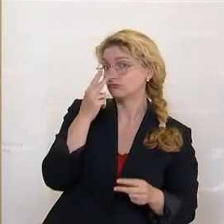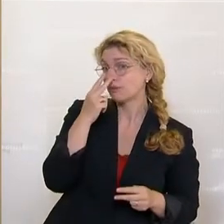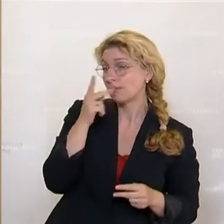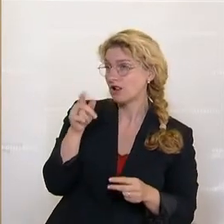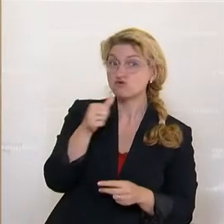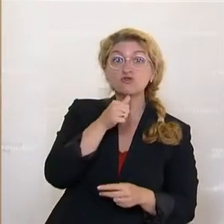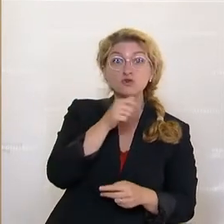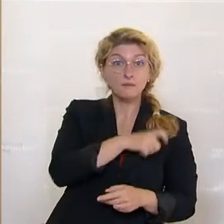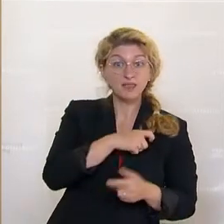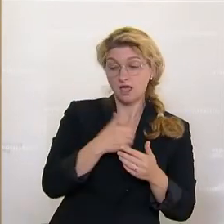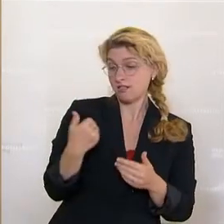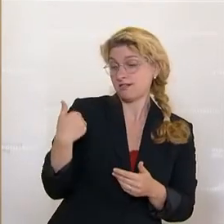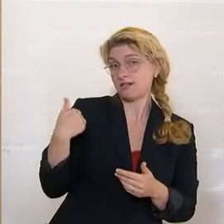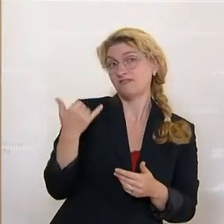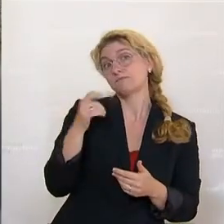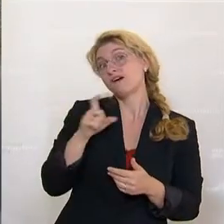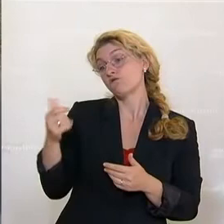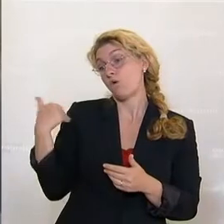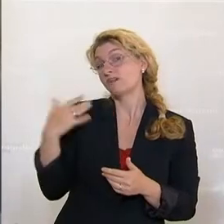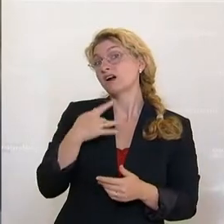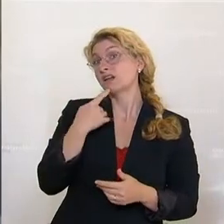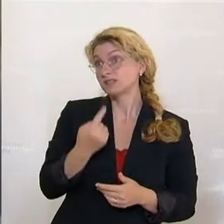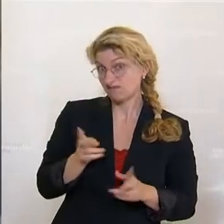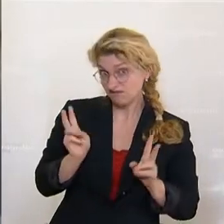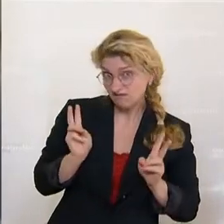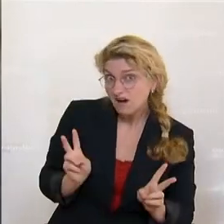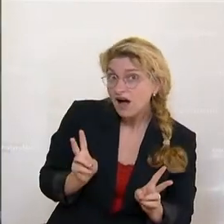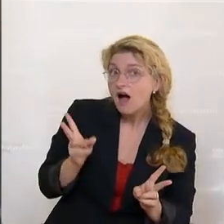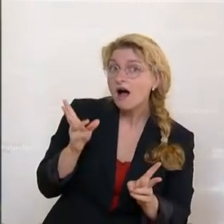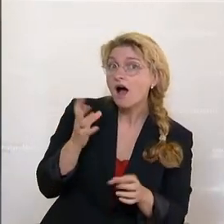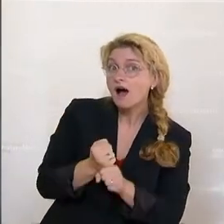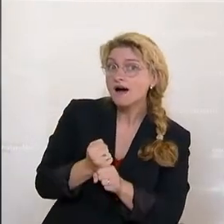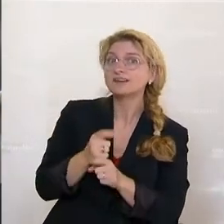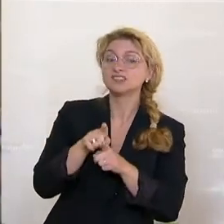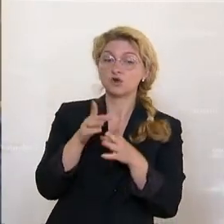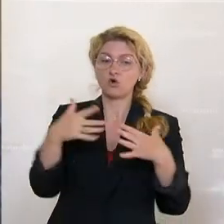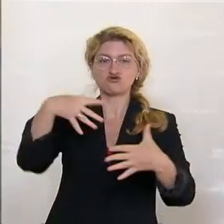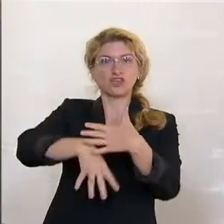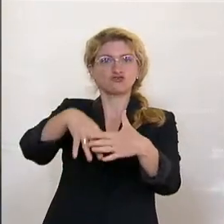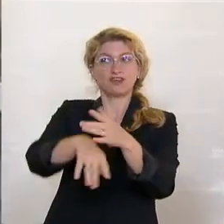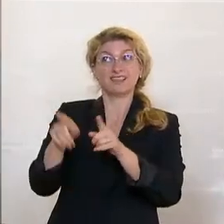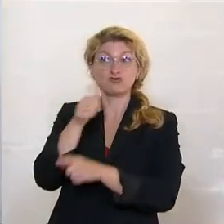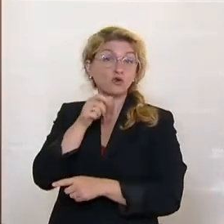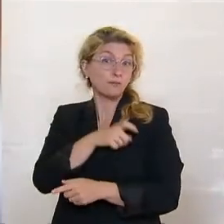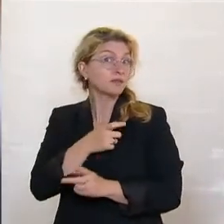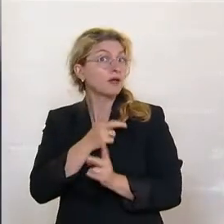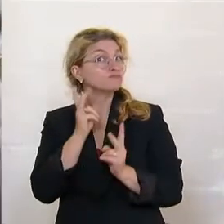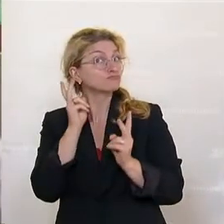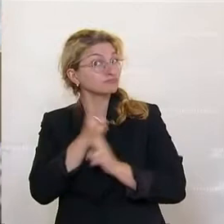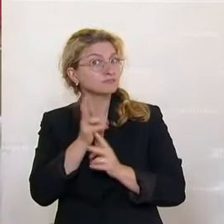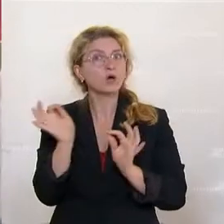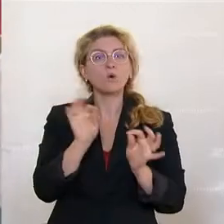vor wenigen Wochen gesagt haben, auch passieren wird. Nämlich, ob sie dem großen Schreddern hier zustimmen oder gemeinsam mit uns hier